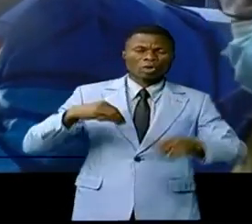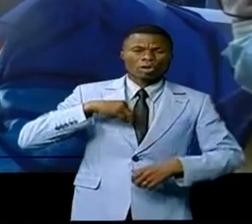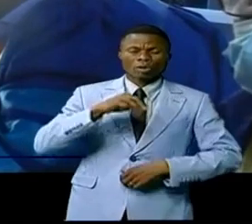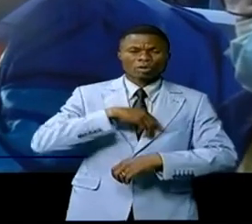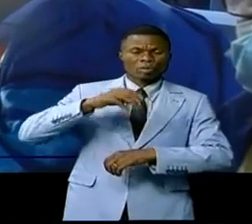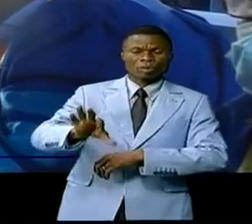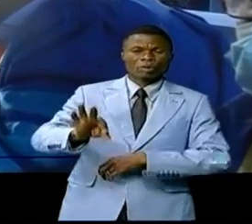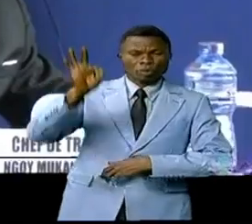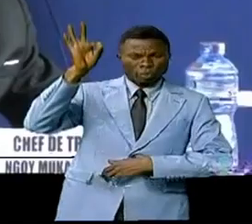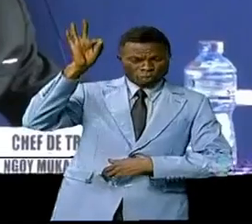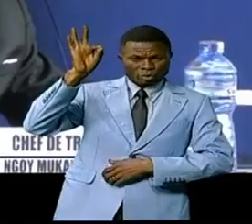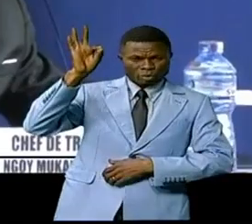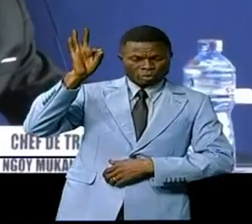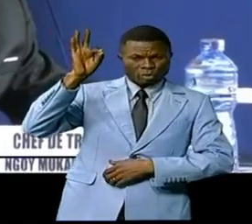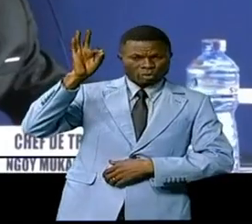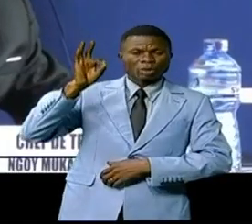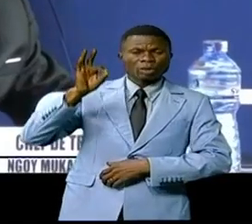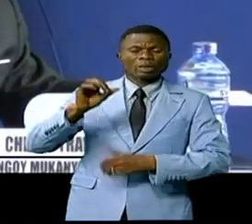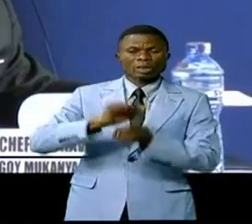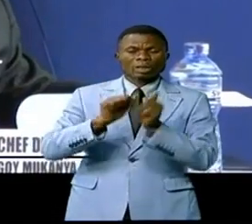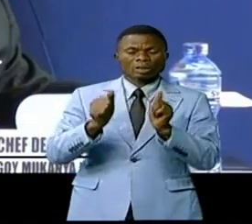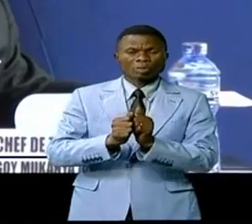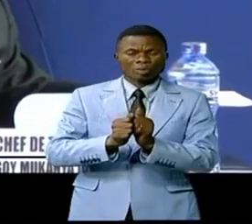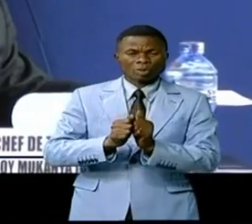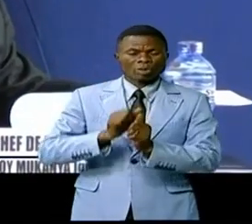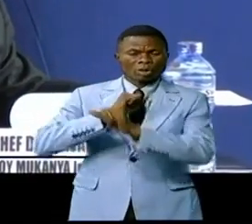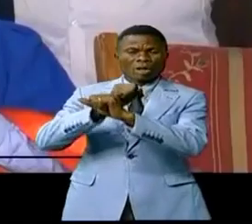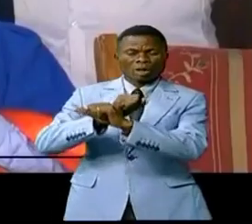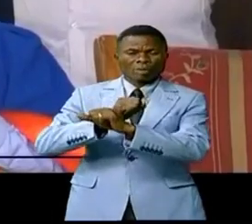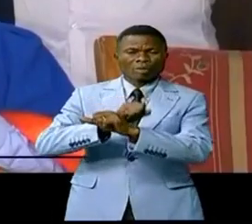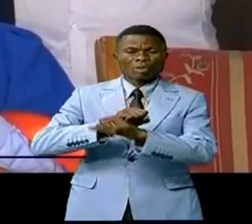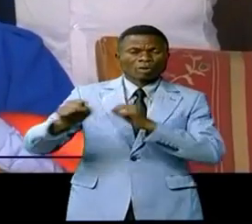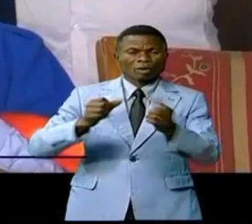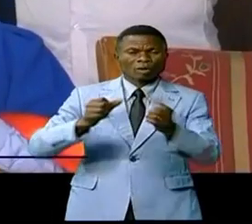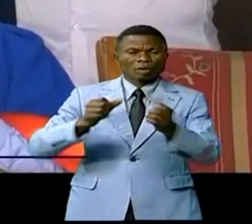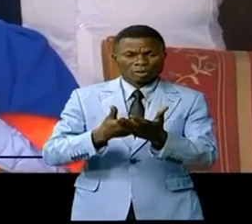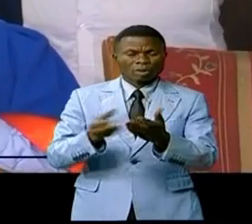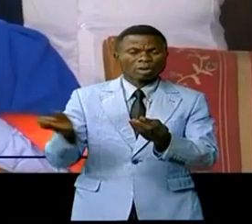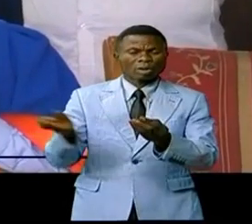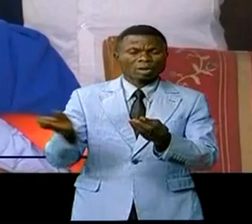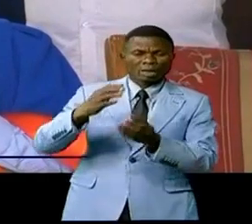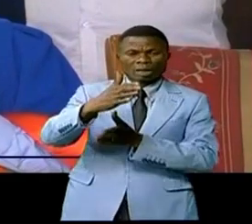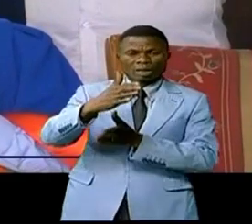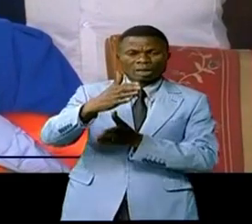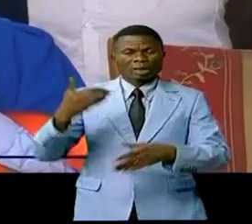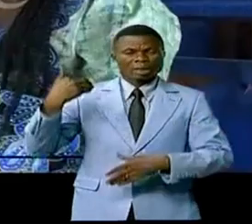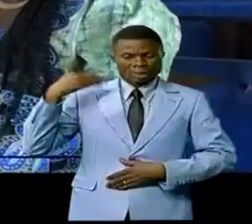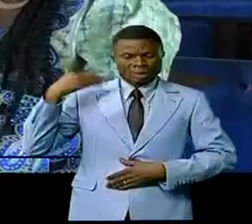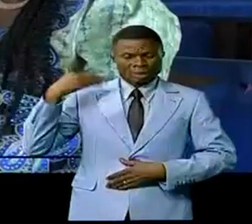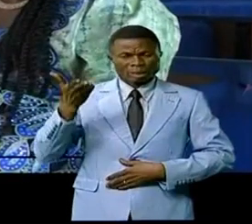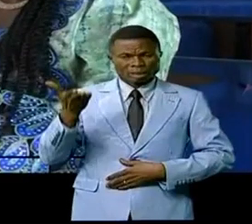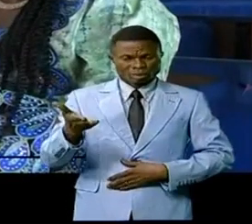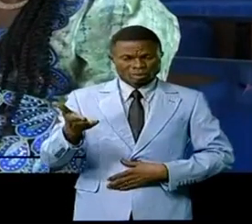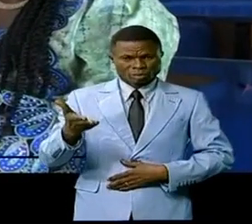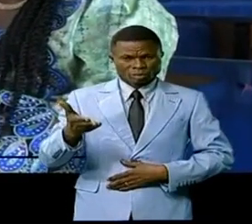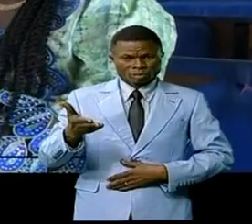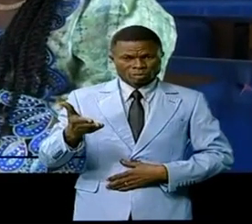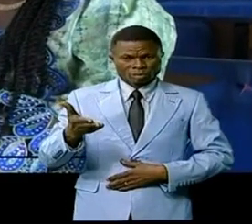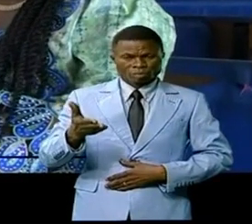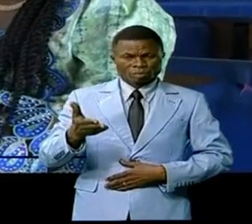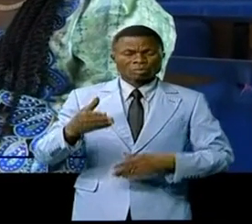du jury sur la porte de la thèse des doctorats dans l'augmentation des recettes à la dégérade, le